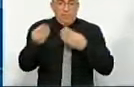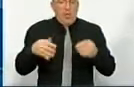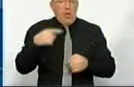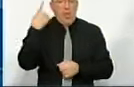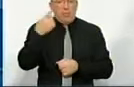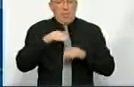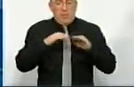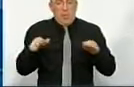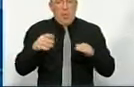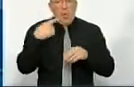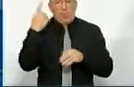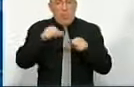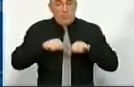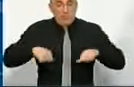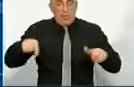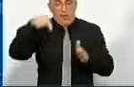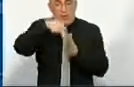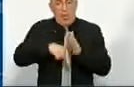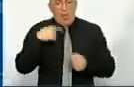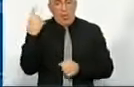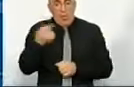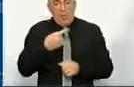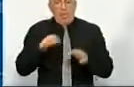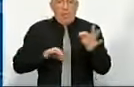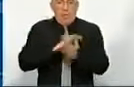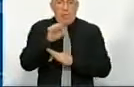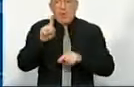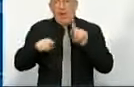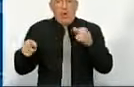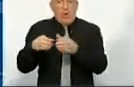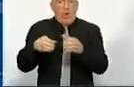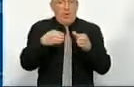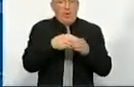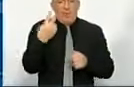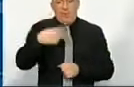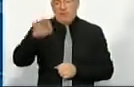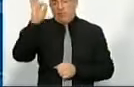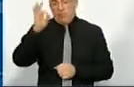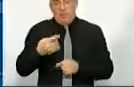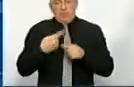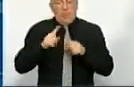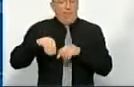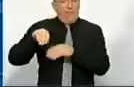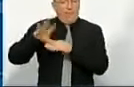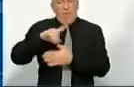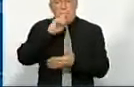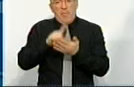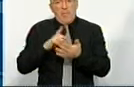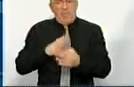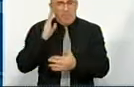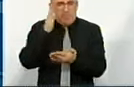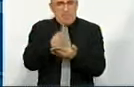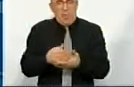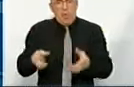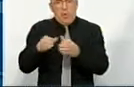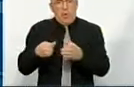рівні, тобто обласна комісія всередині області, важливі проєкти для декілька громад. Але 20% цього фонду має йти напряму